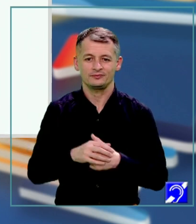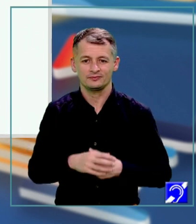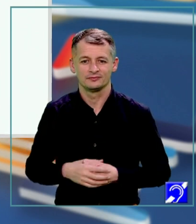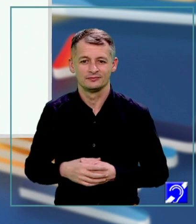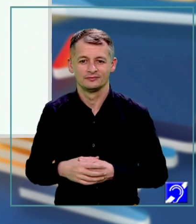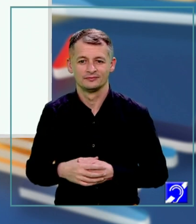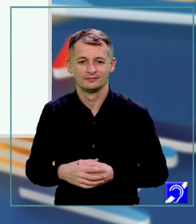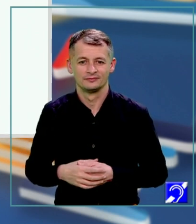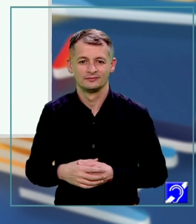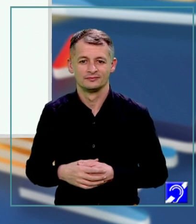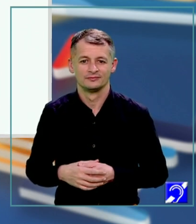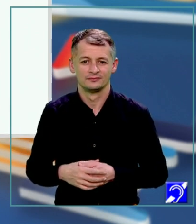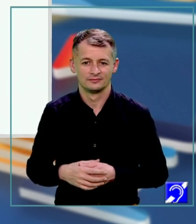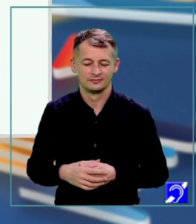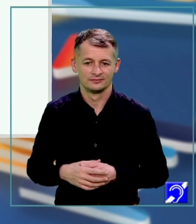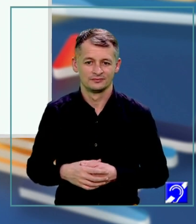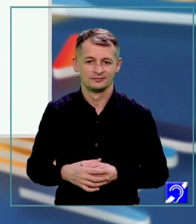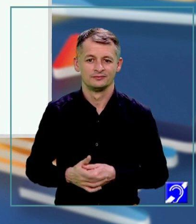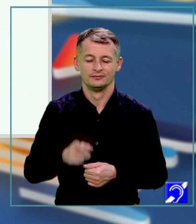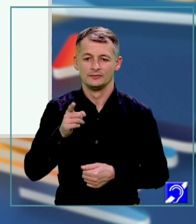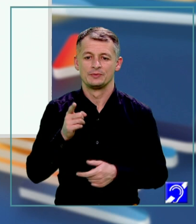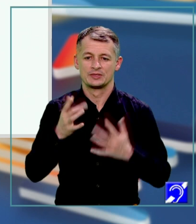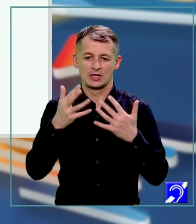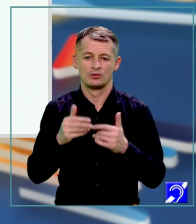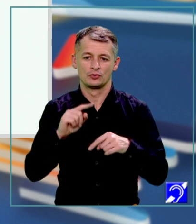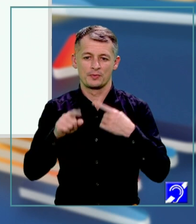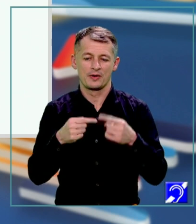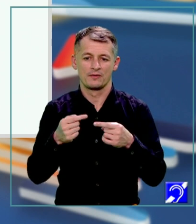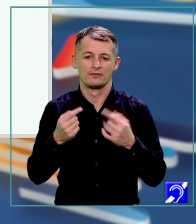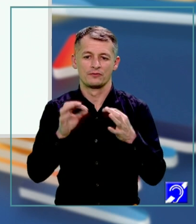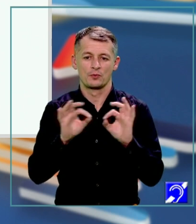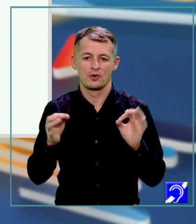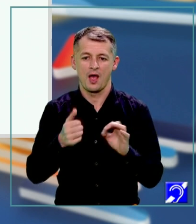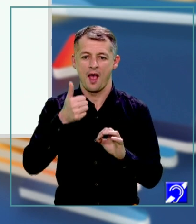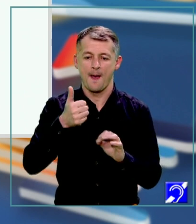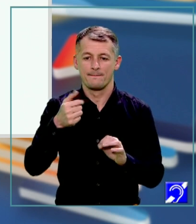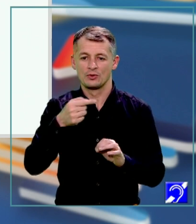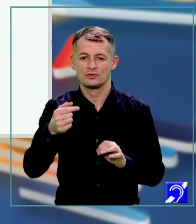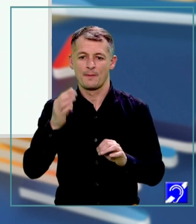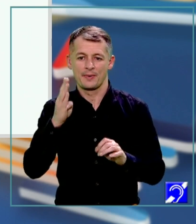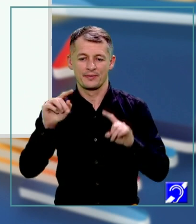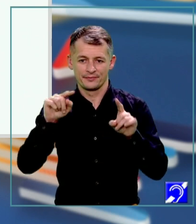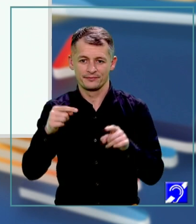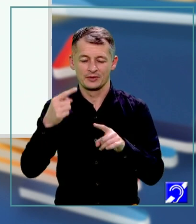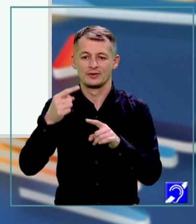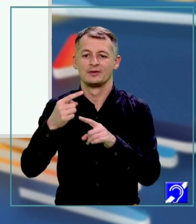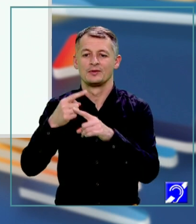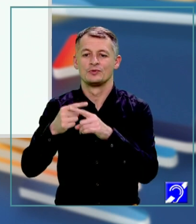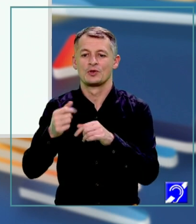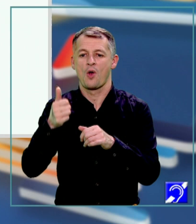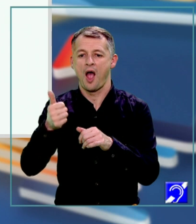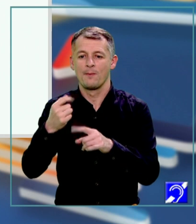Iar acest produs îl vom calcula după formula A minus B de înmulțit cu A plus B.